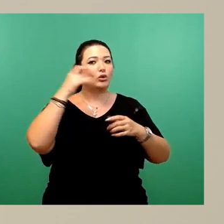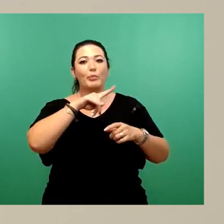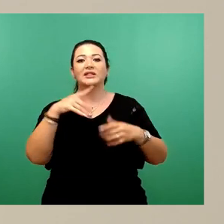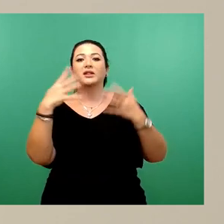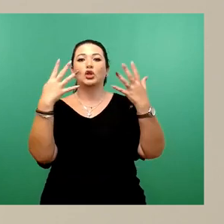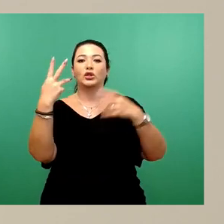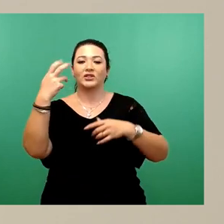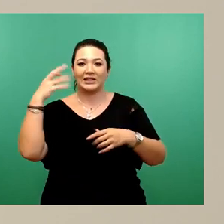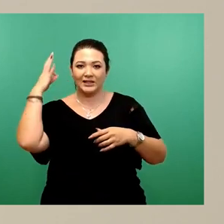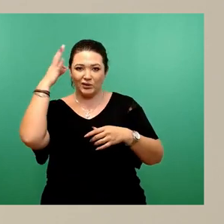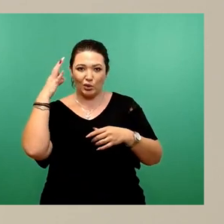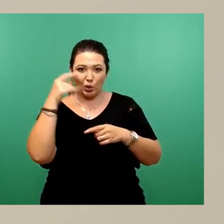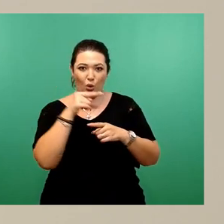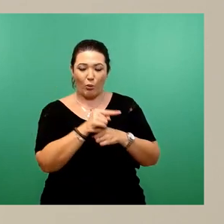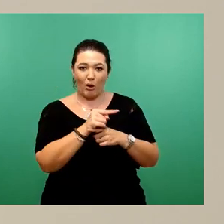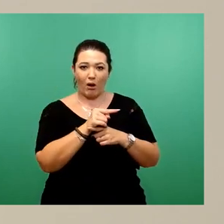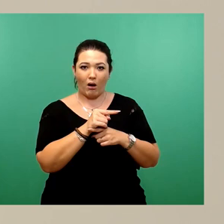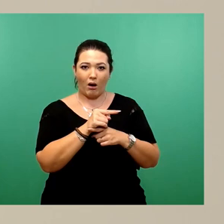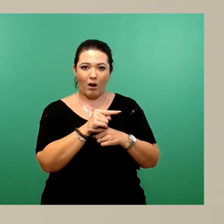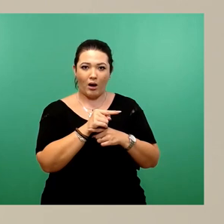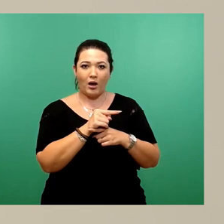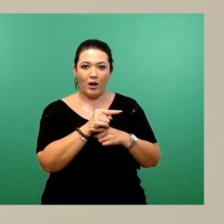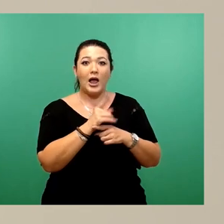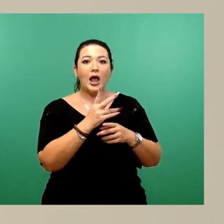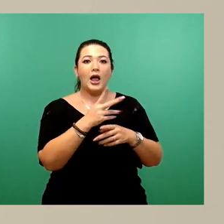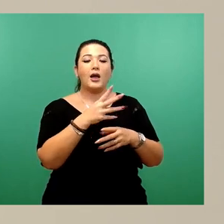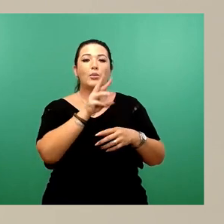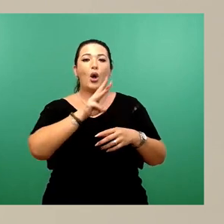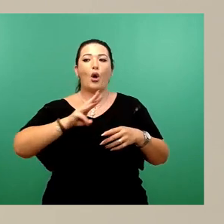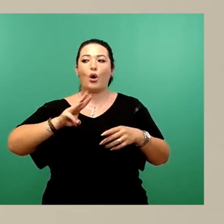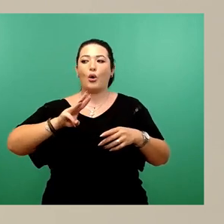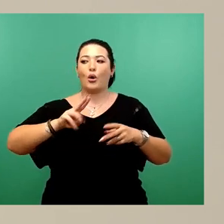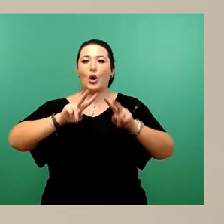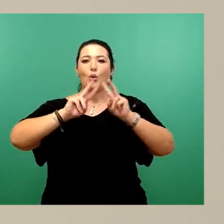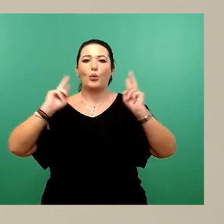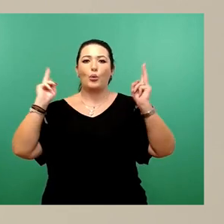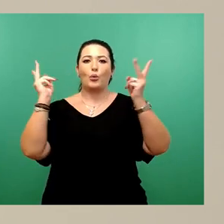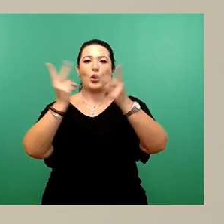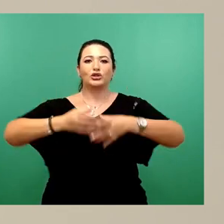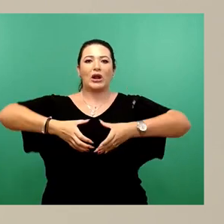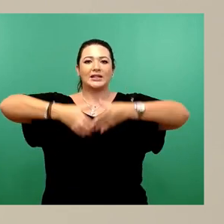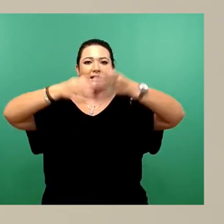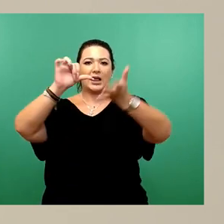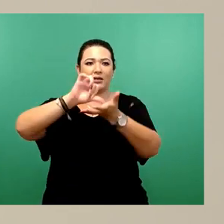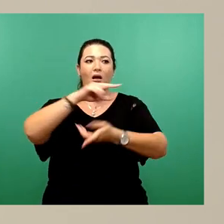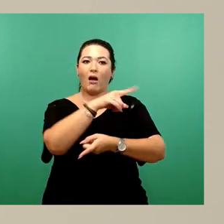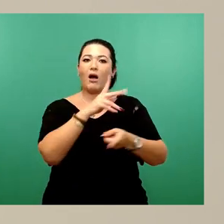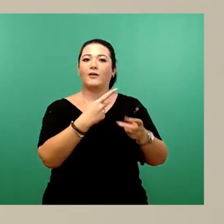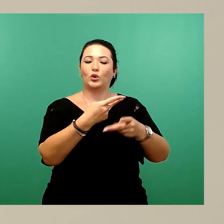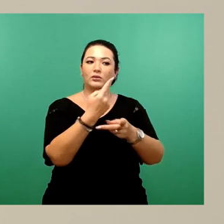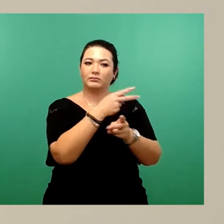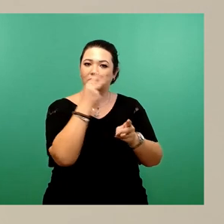im Wirträtscenter ausgestellt, also man kann da jetzt sehen, wie dieses südliche